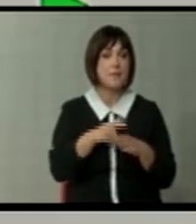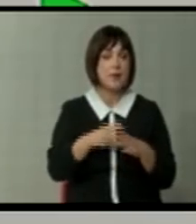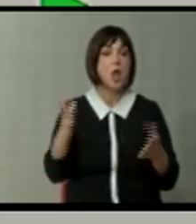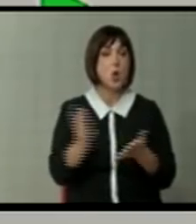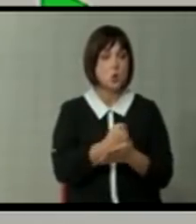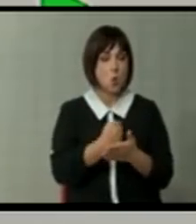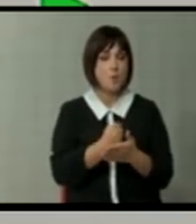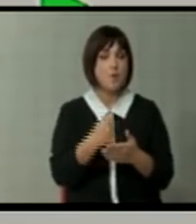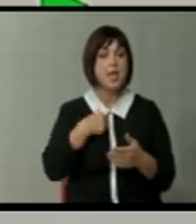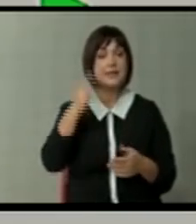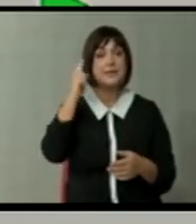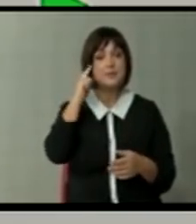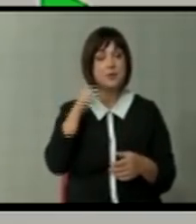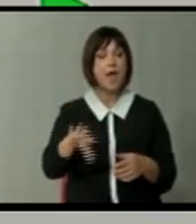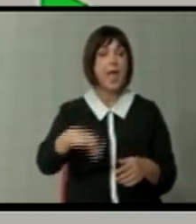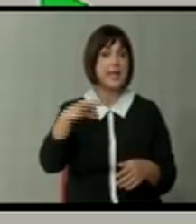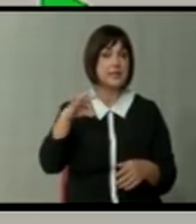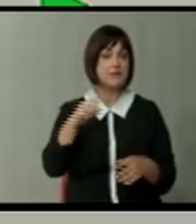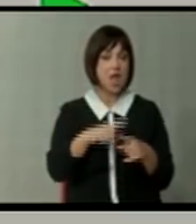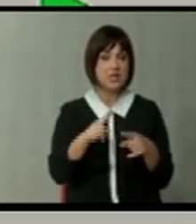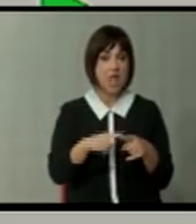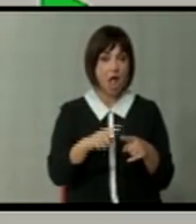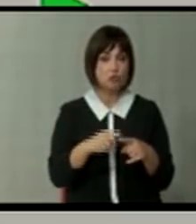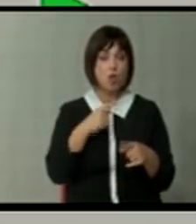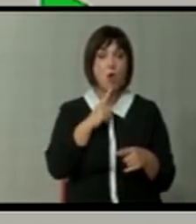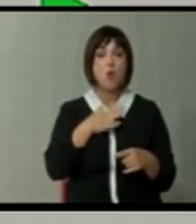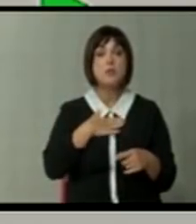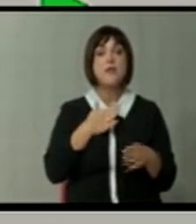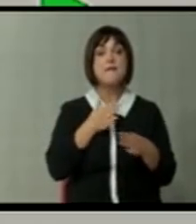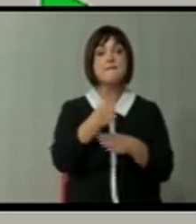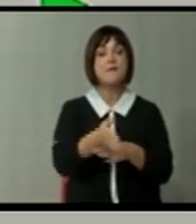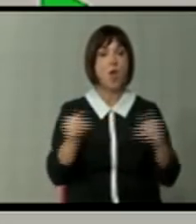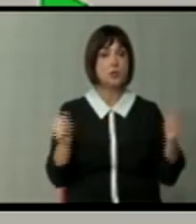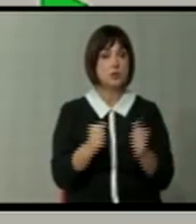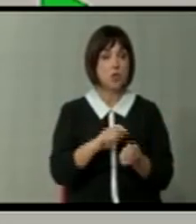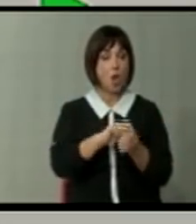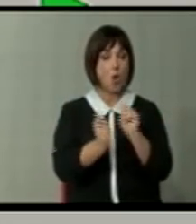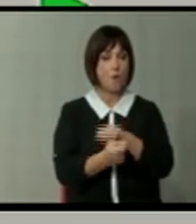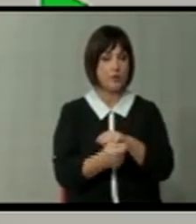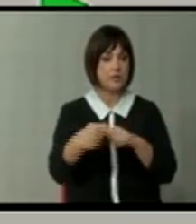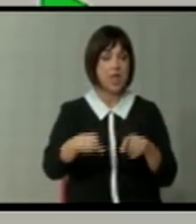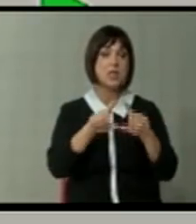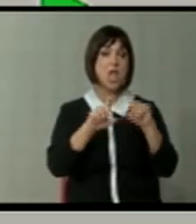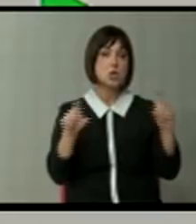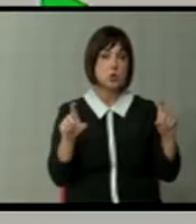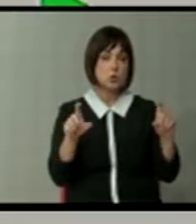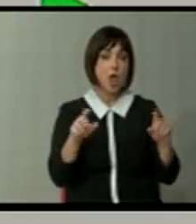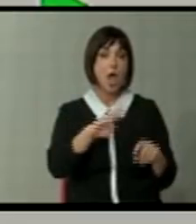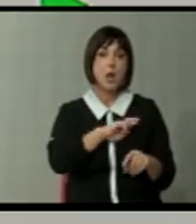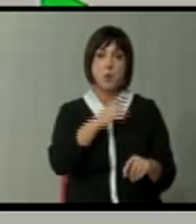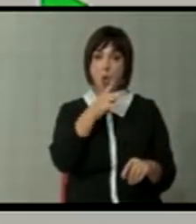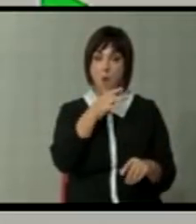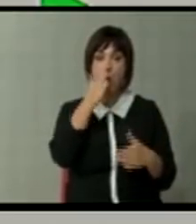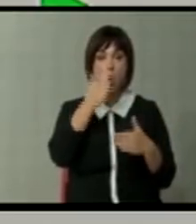добиеме. А јас мислам дека тој е единствениот начин на кој што ние би влегле во сериозни реформи и прецен на институциите. Република